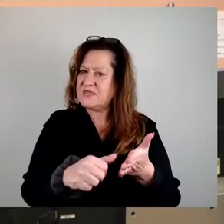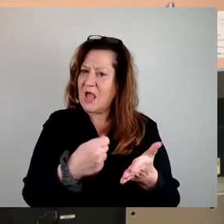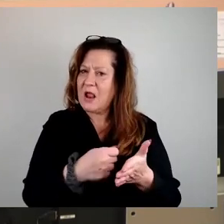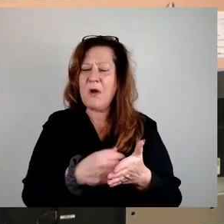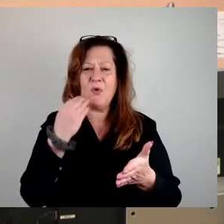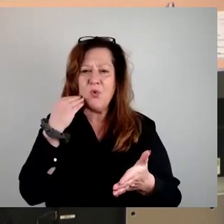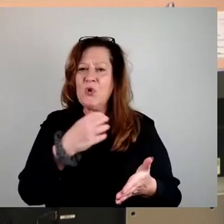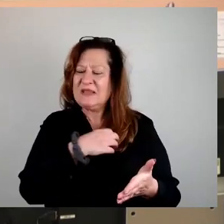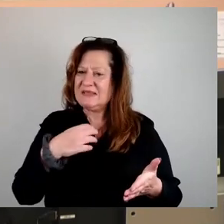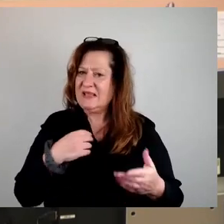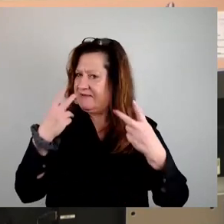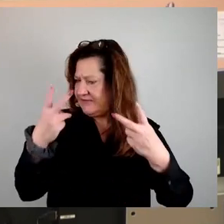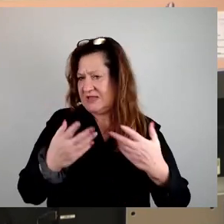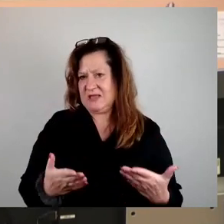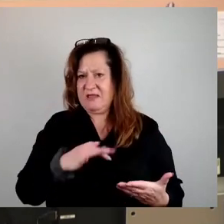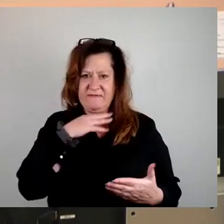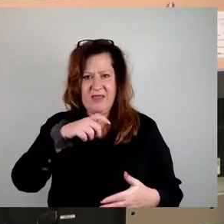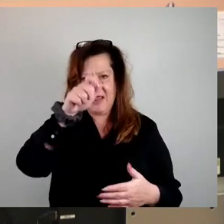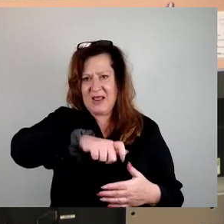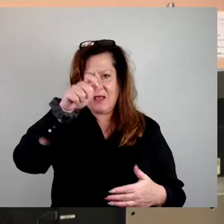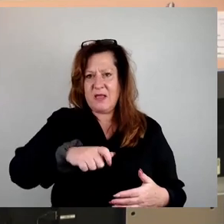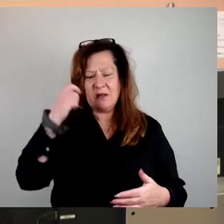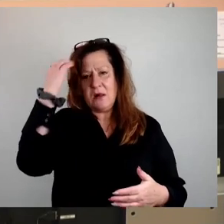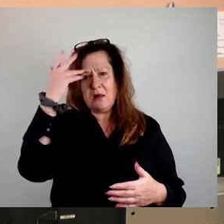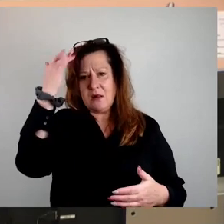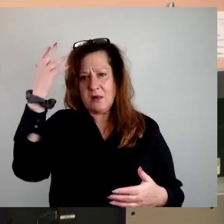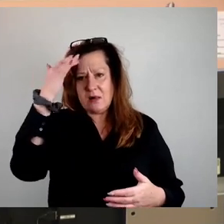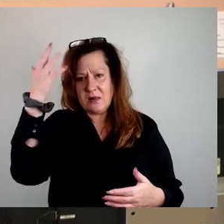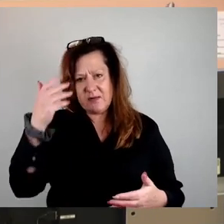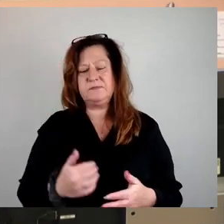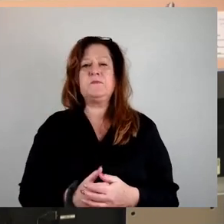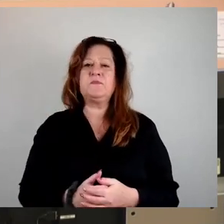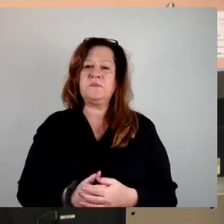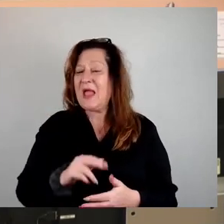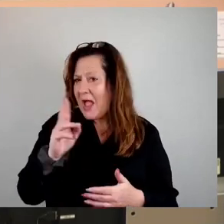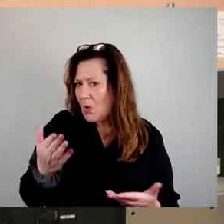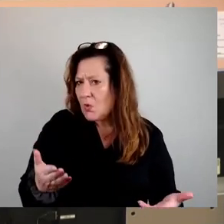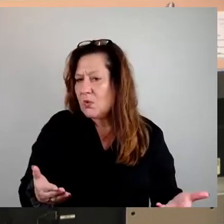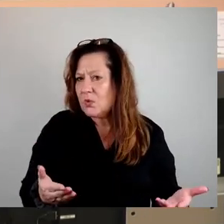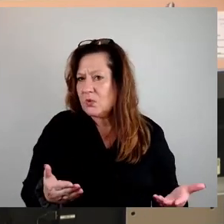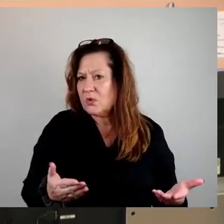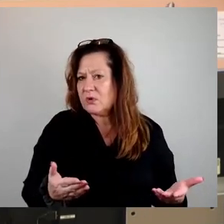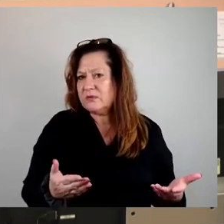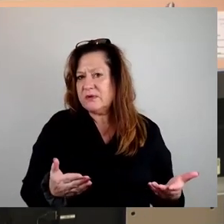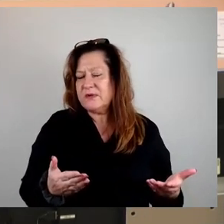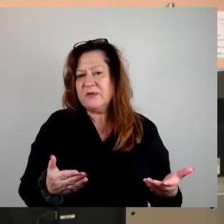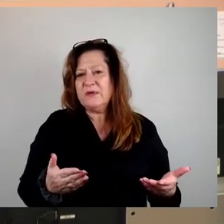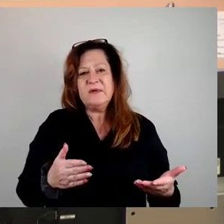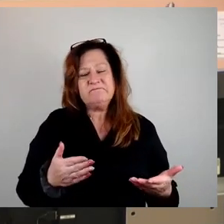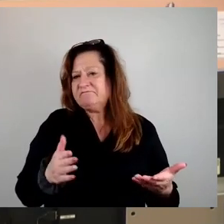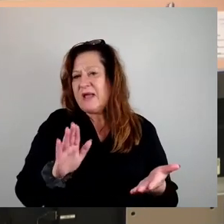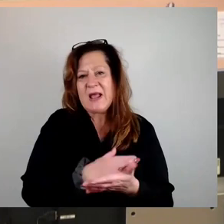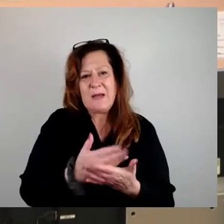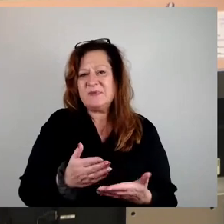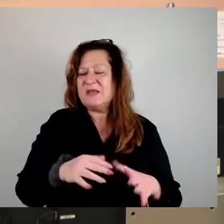viele Menschen umtreibt und auch wenn es bedauerlicherweise nicht funktioniert, alle 6.000 Wohnungen